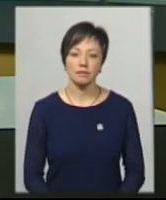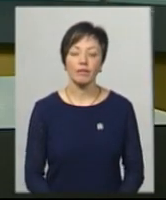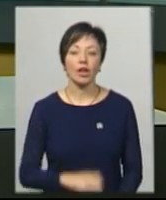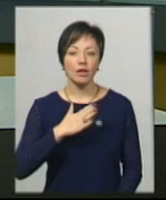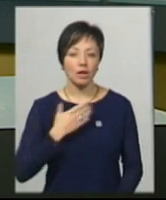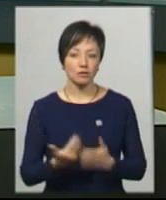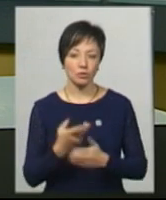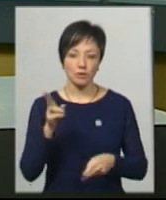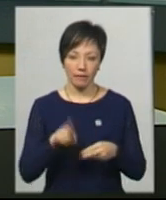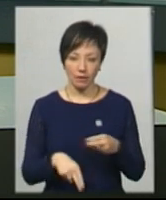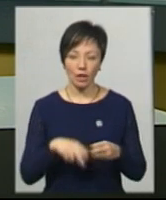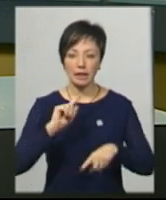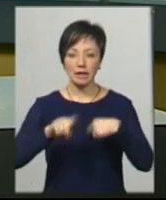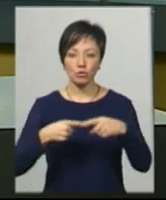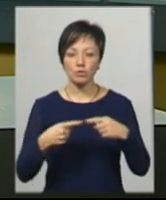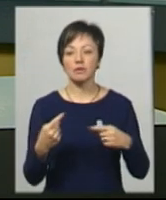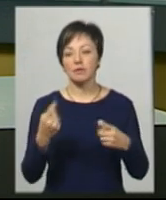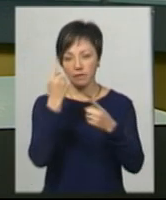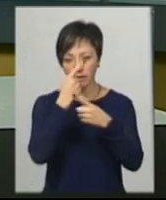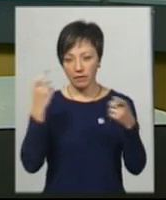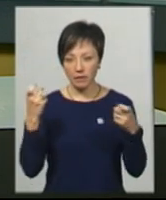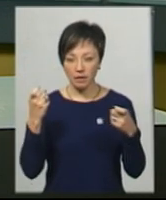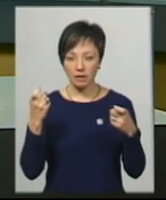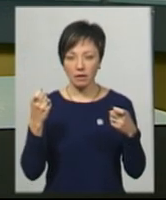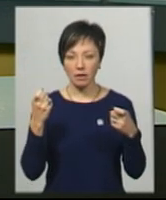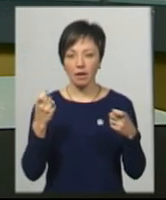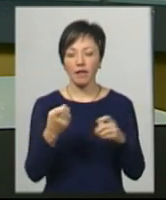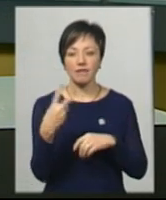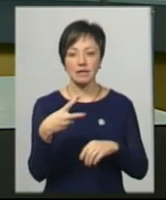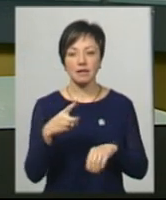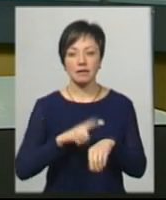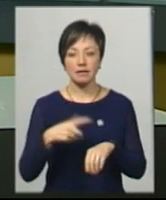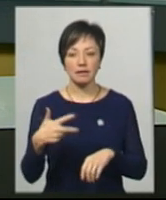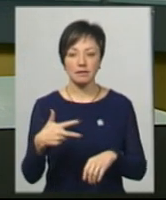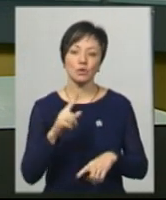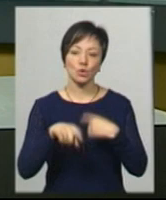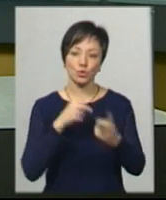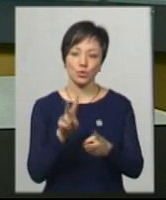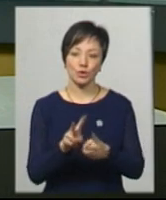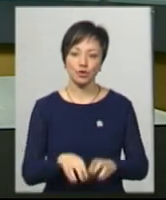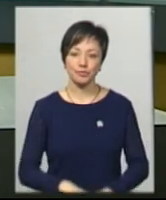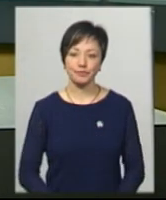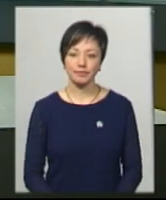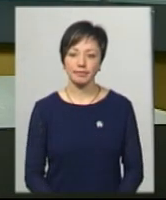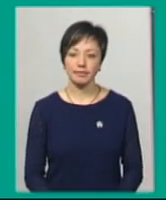Наш випуск завершено. Наступний вийде в ефір Суспільного мовника Япподілля о 20.30. Тож, до зустрічі.